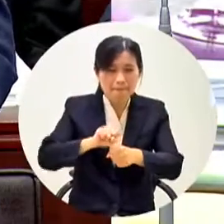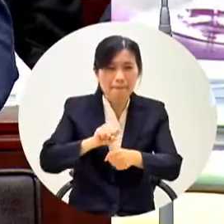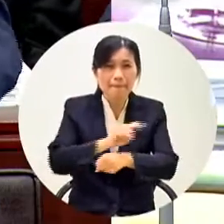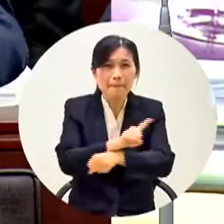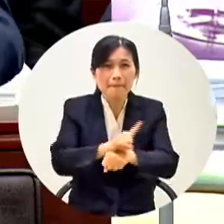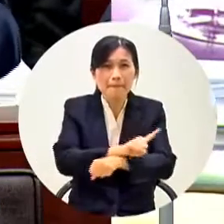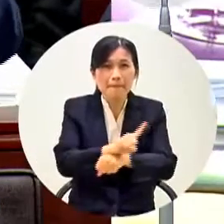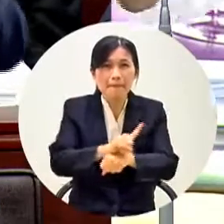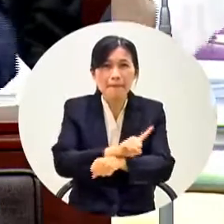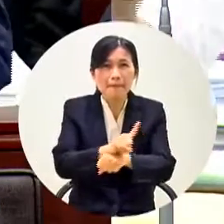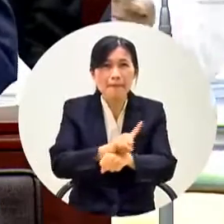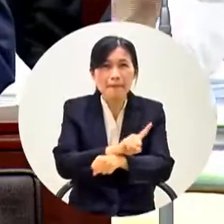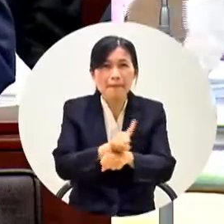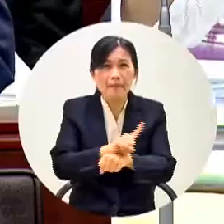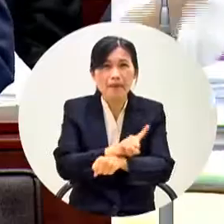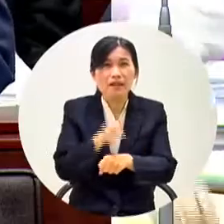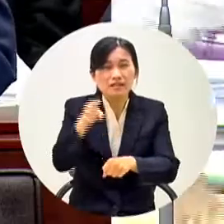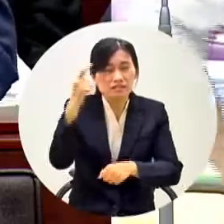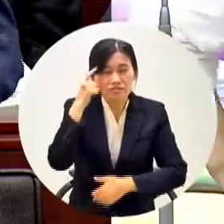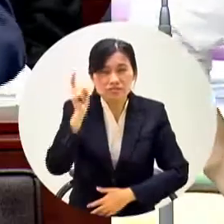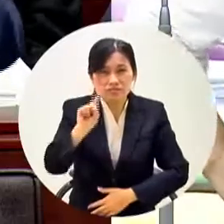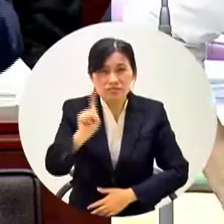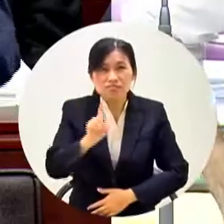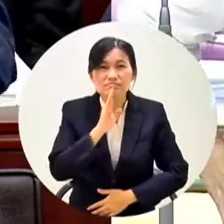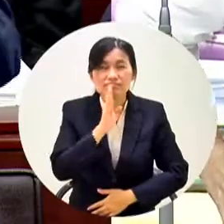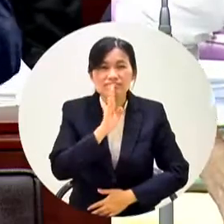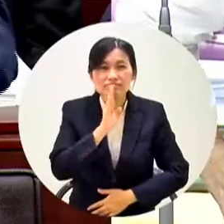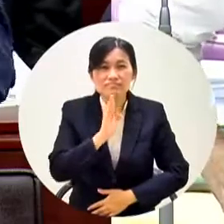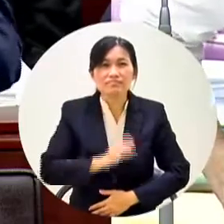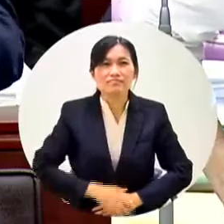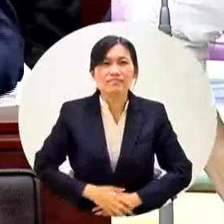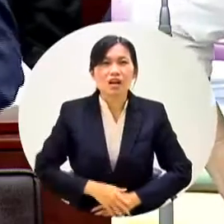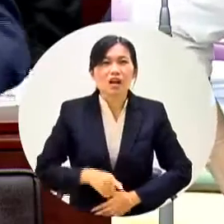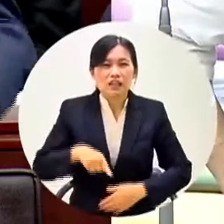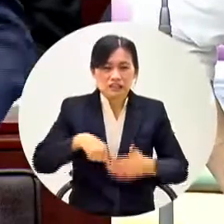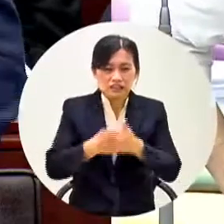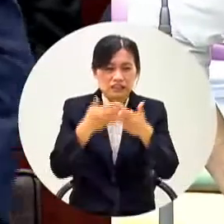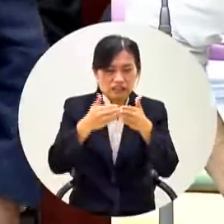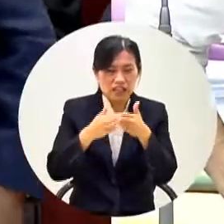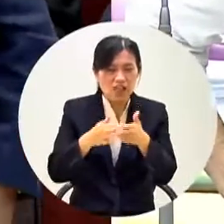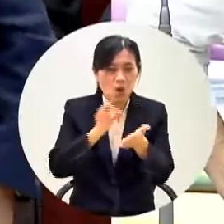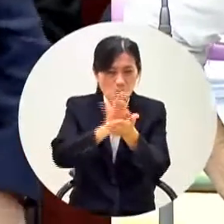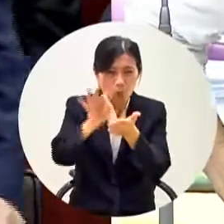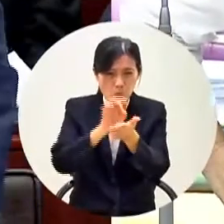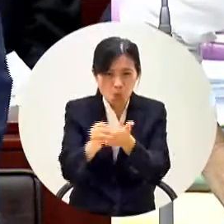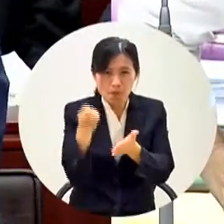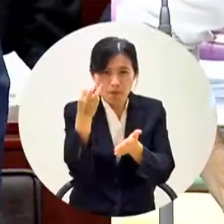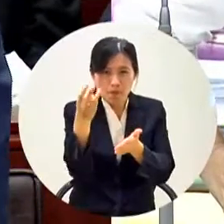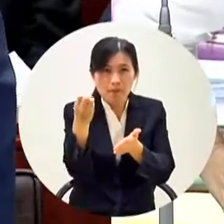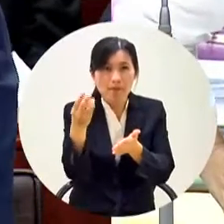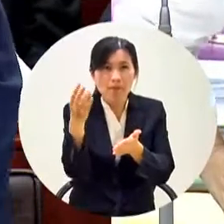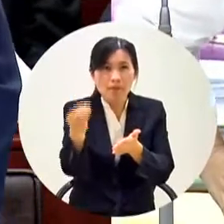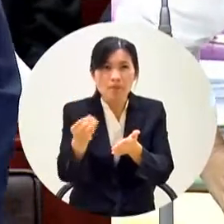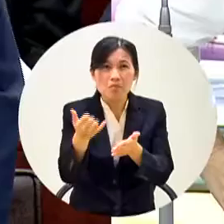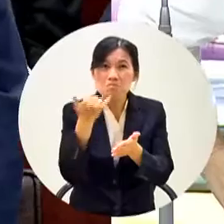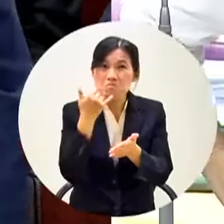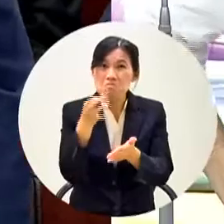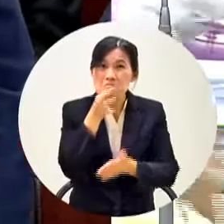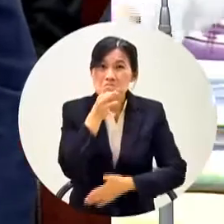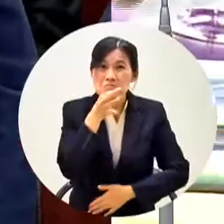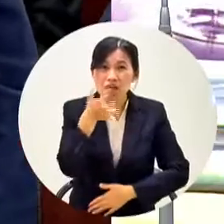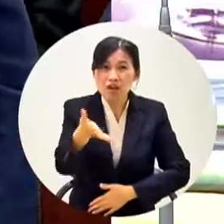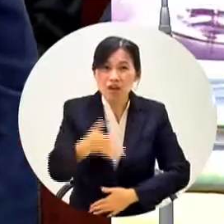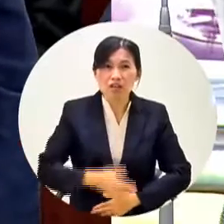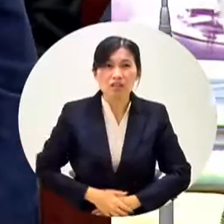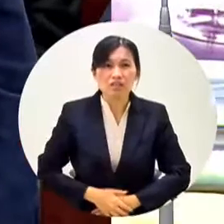課程是指這個意思嗎對不對是這個意思就是說只要多花三百萬這樣的成本真的可以夠嗎那我想要